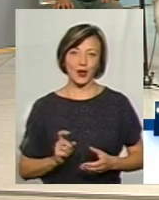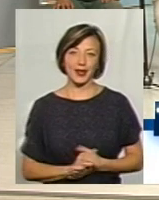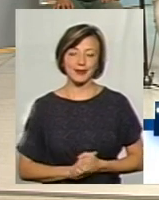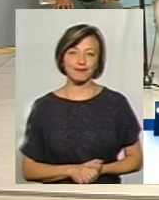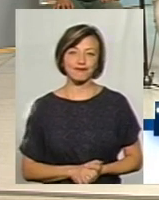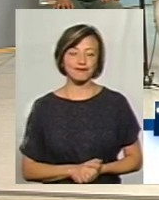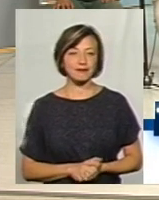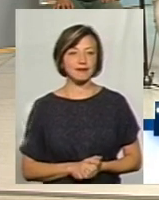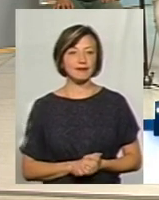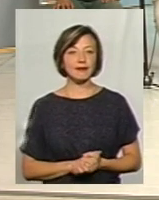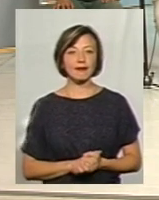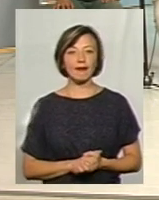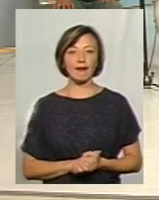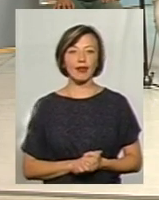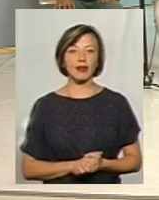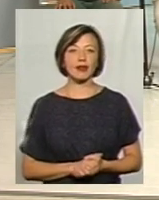Зрозумів, дякую. Пане Викола.